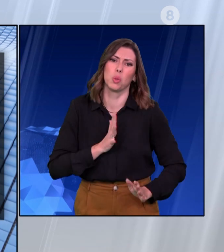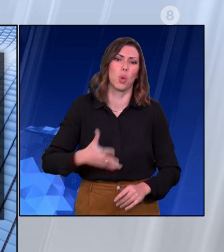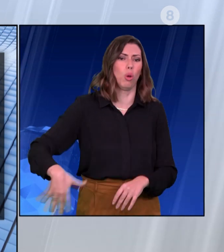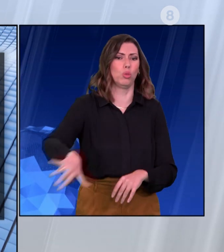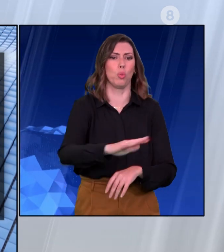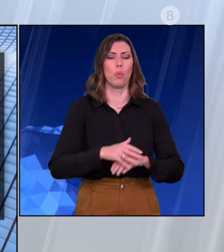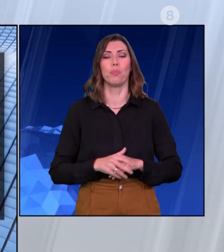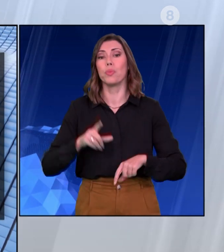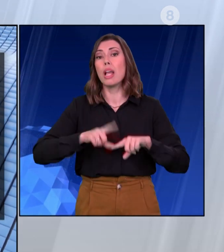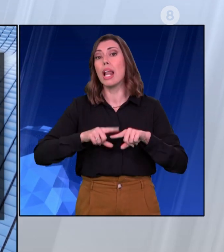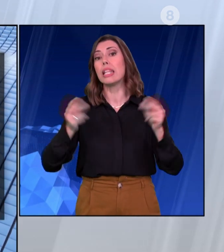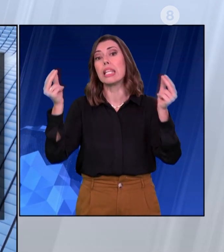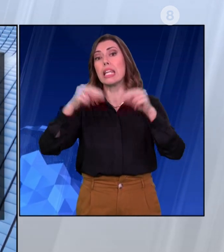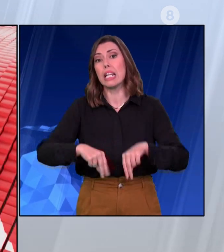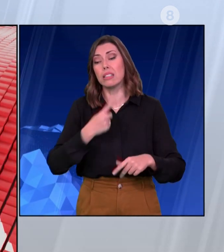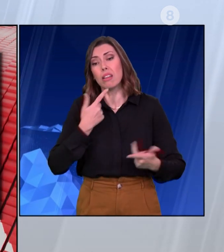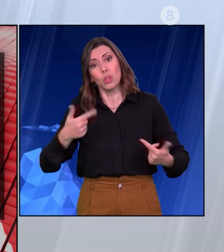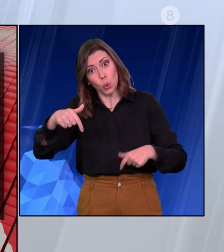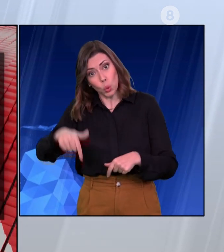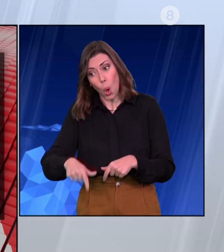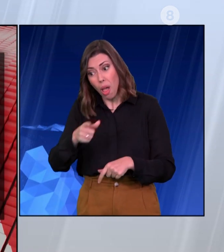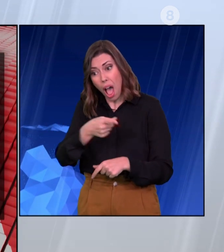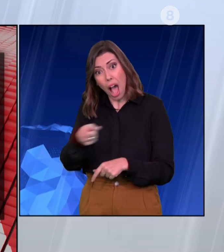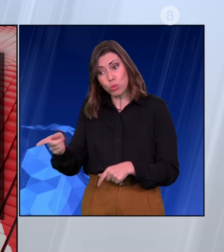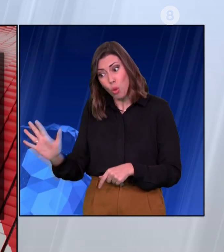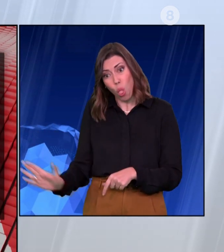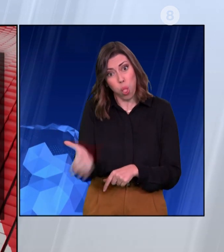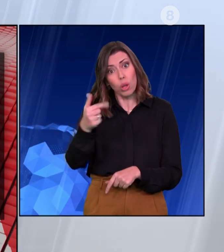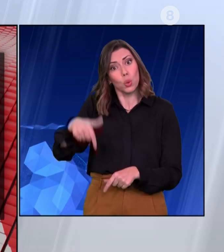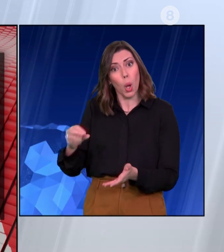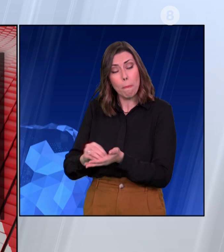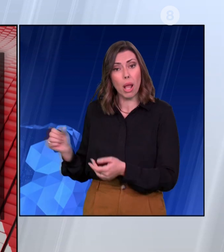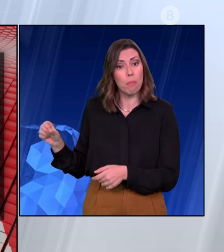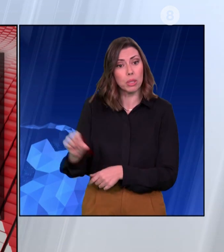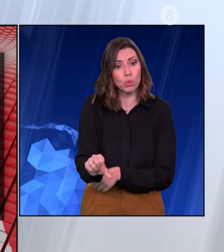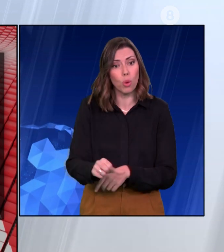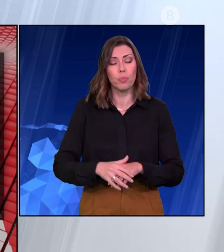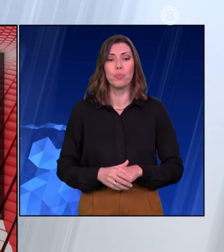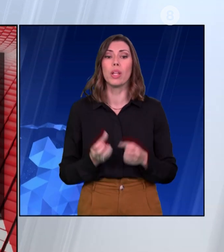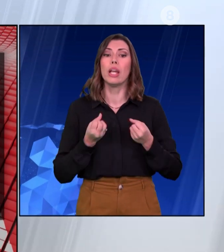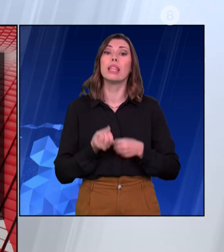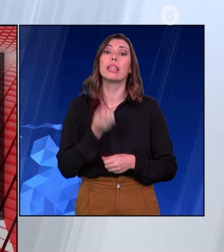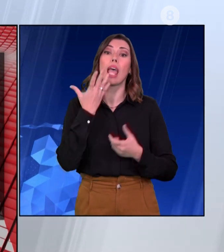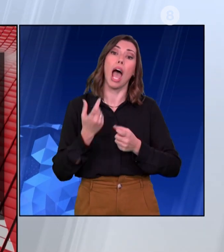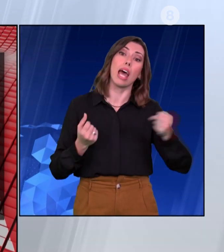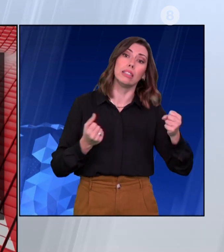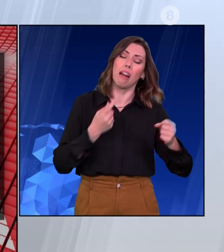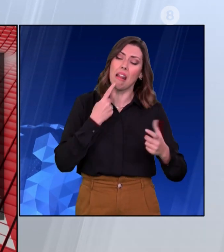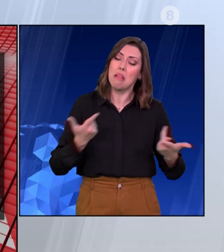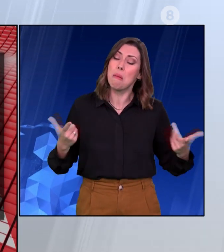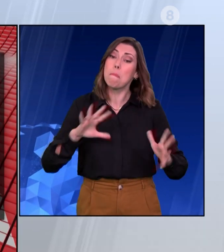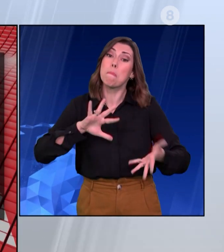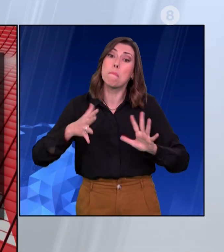ανασχηματίσει κατά την πρωθυπουργική του θητεία. Είτε ο πρωθυπουργός έχει στερέψει από πολιτικό προσωπικό και πρόθυμους, είτε εργαλειοποιεί τη